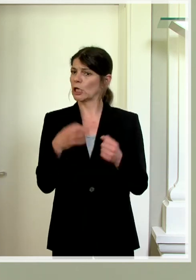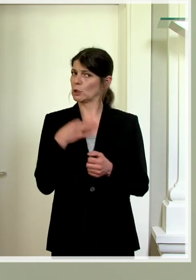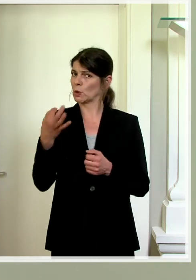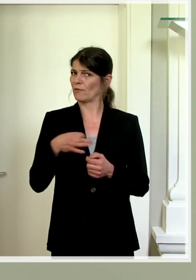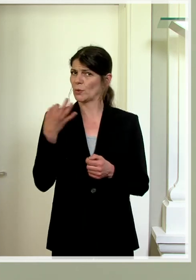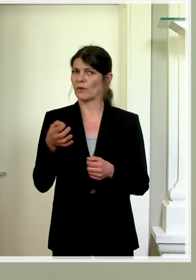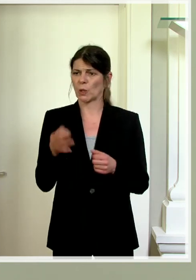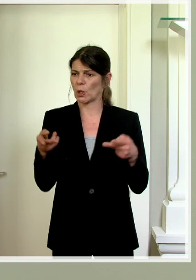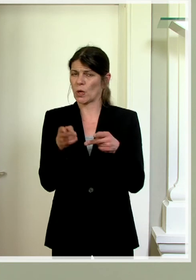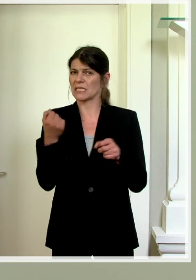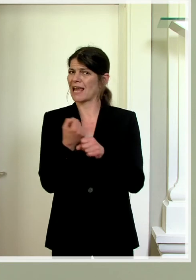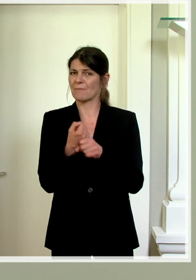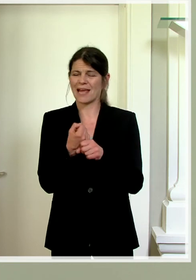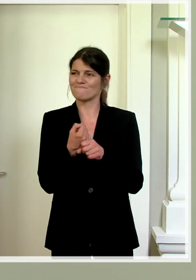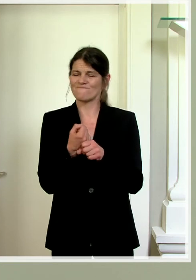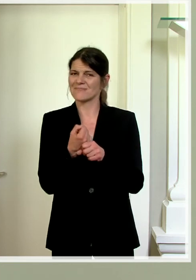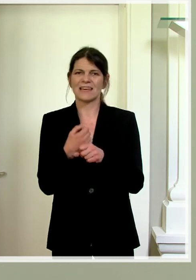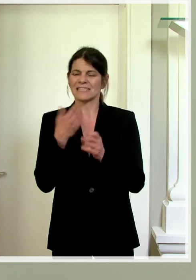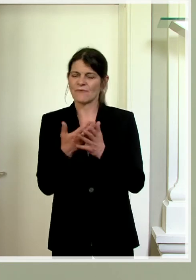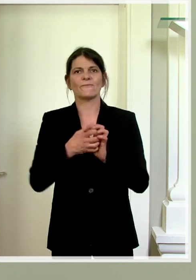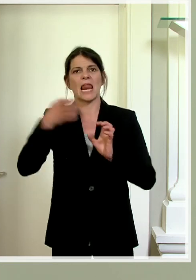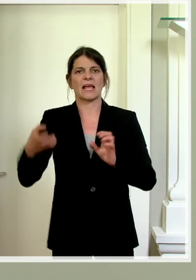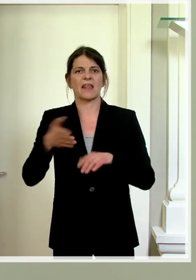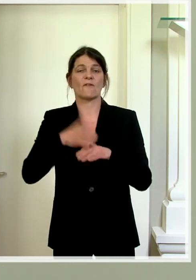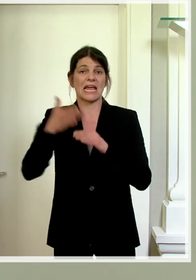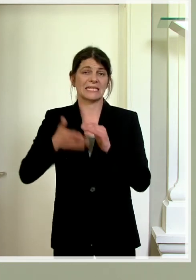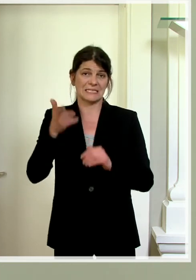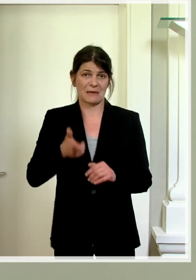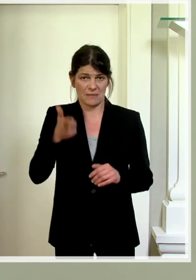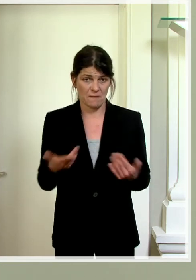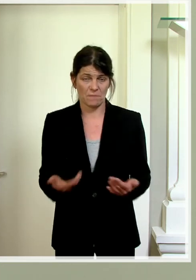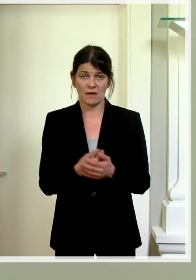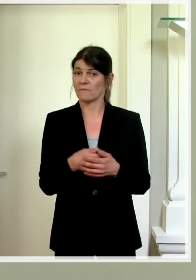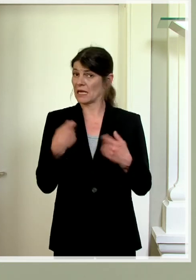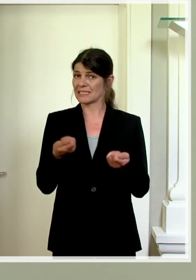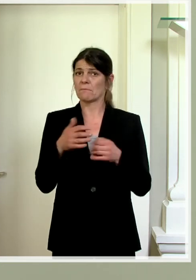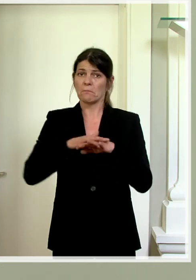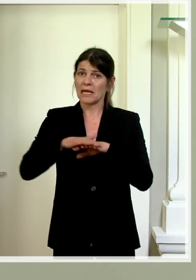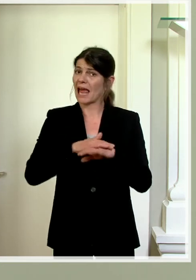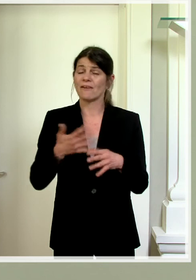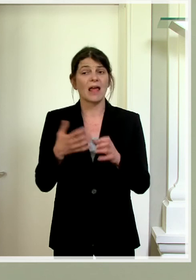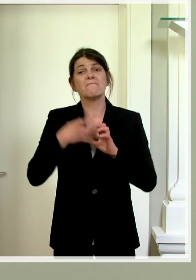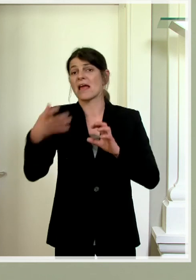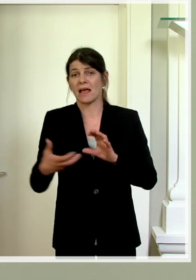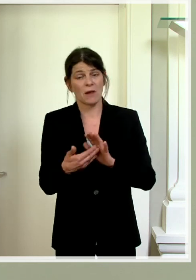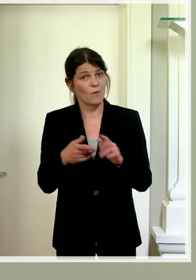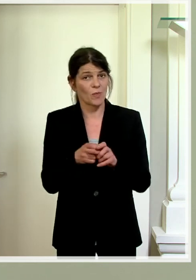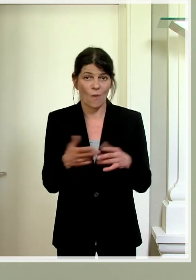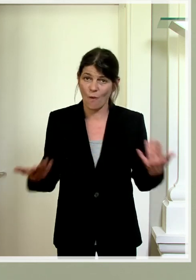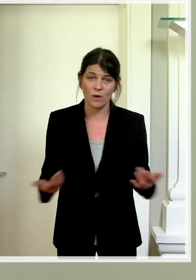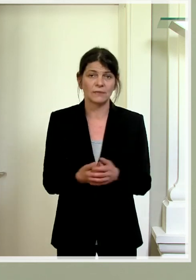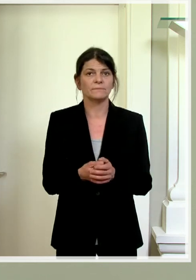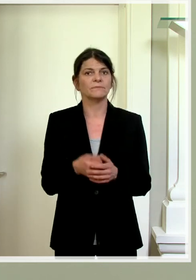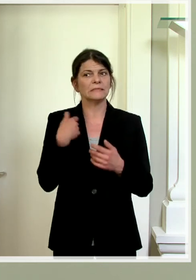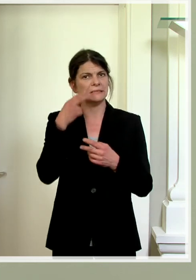eben die Kurzarbeit jetzt mal bis Ende September verlängert. Wir sind aber auch bereit, das noch weiter nach hinten zu setzen, wenn gewisse Branchen